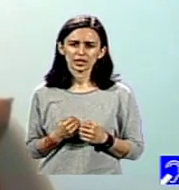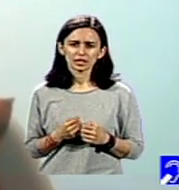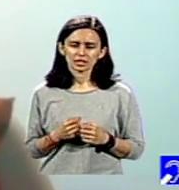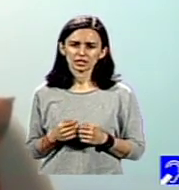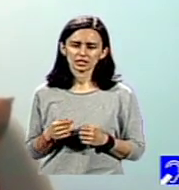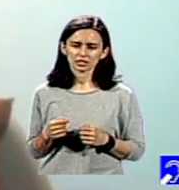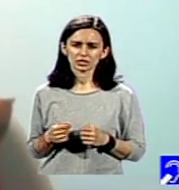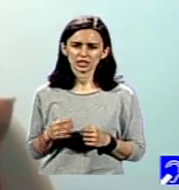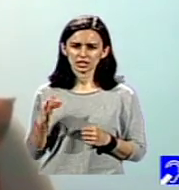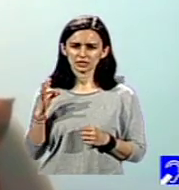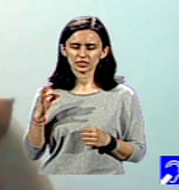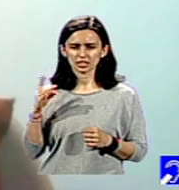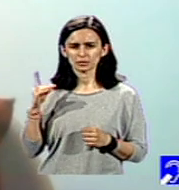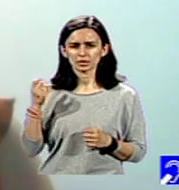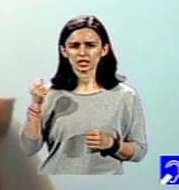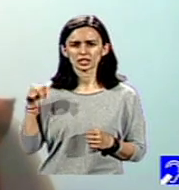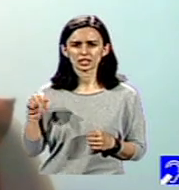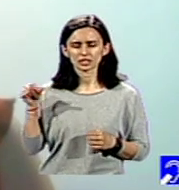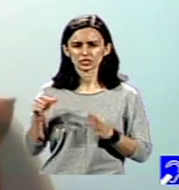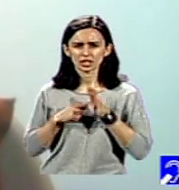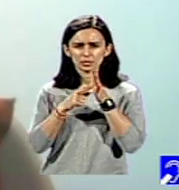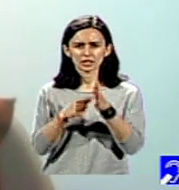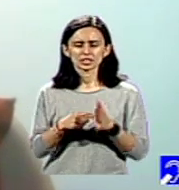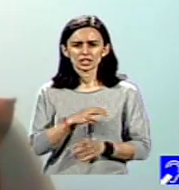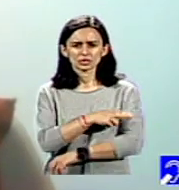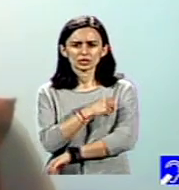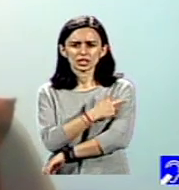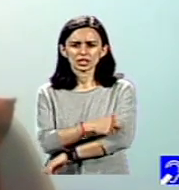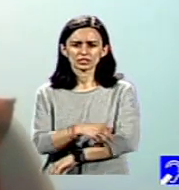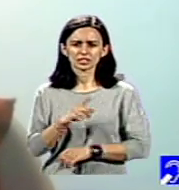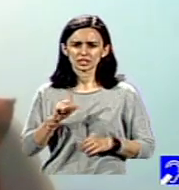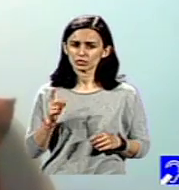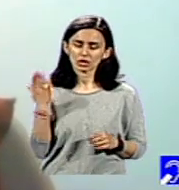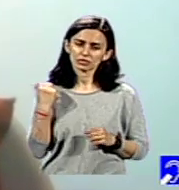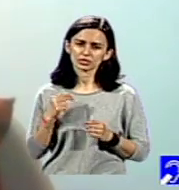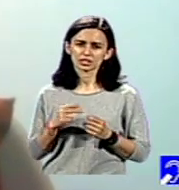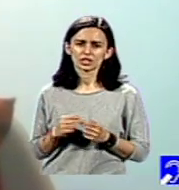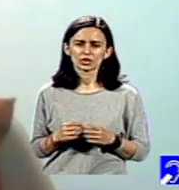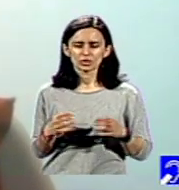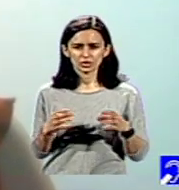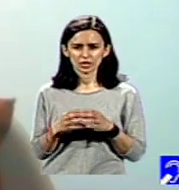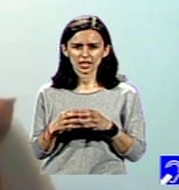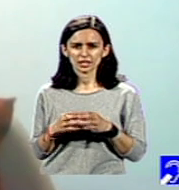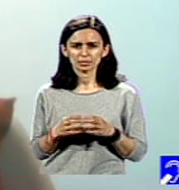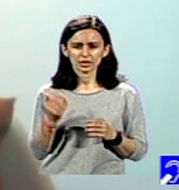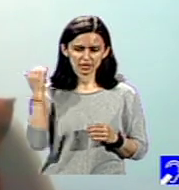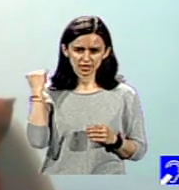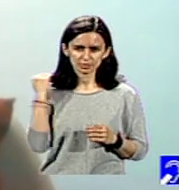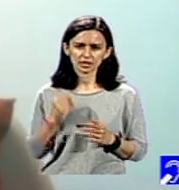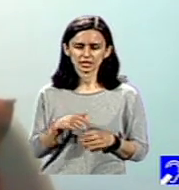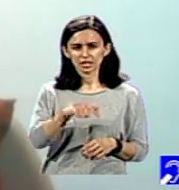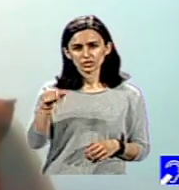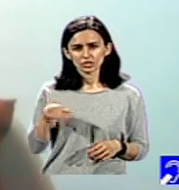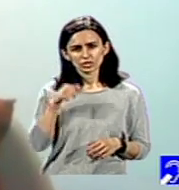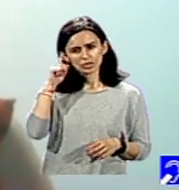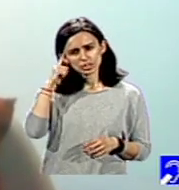doar Filip Dan Roberts și reprezentantul Elveției nu au avut în spate organizație. Ori, noi știm cum se desfășoară și la